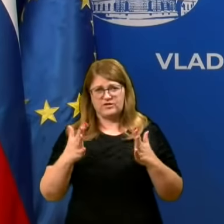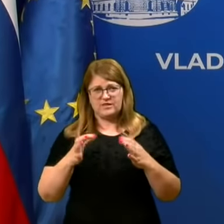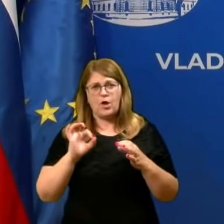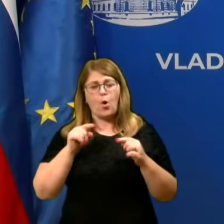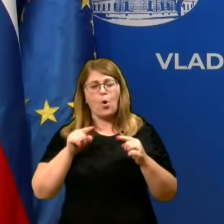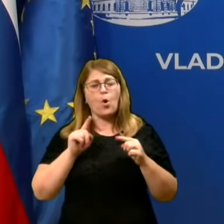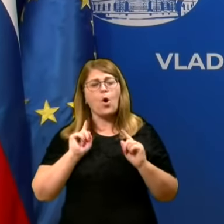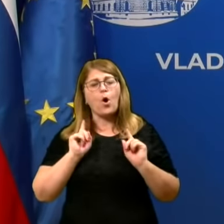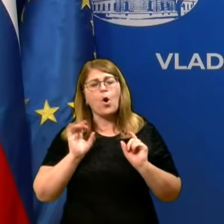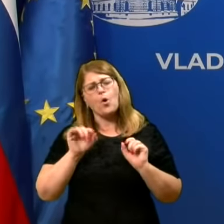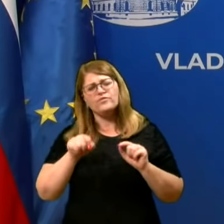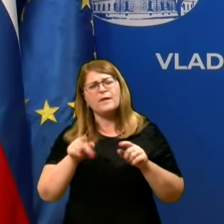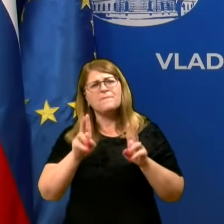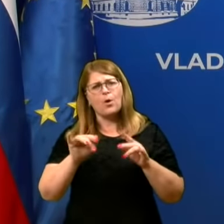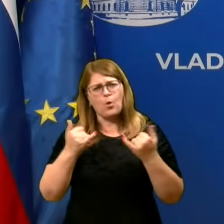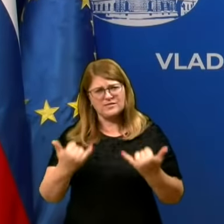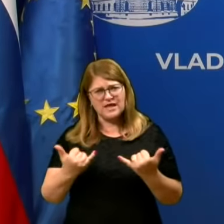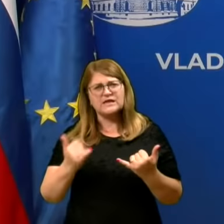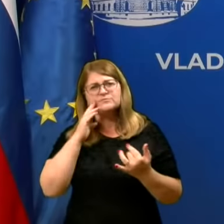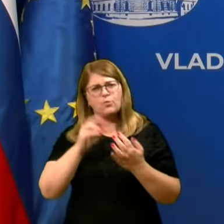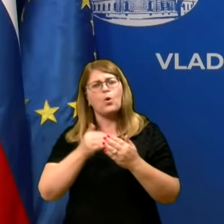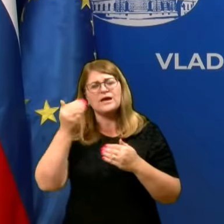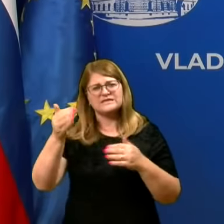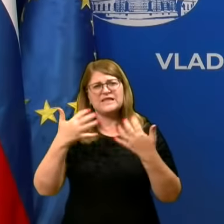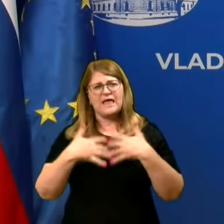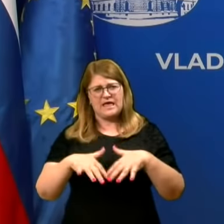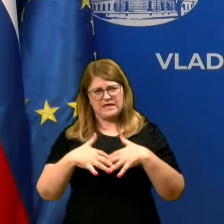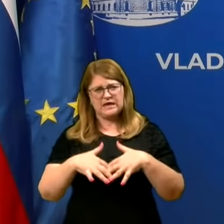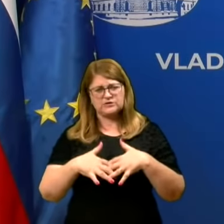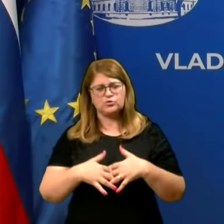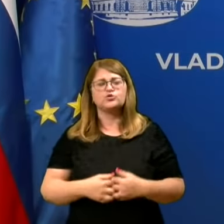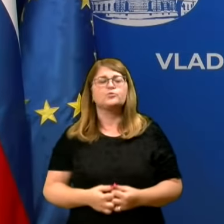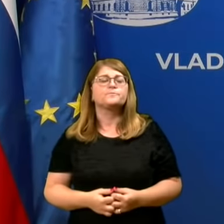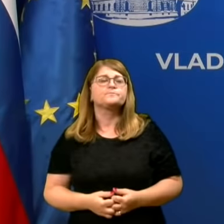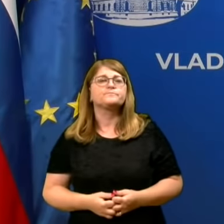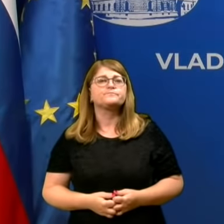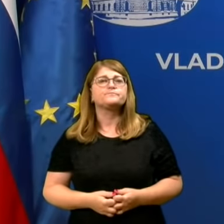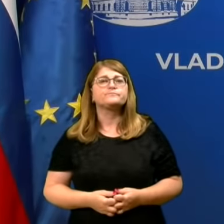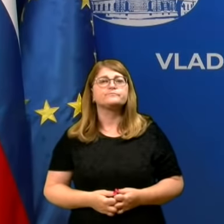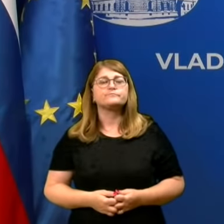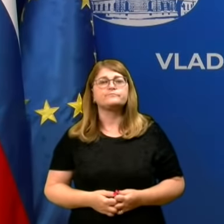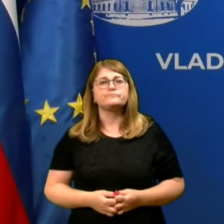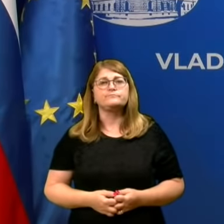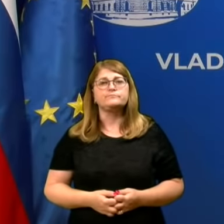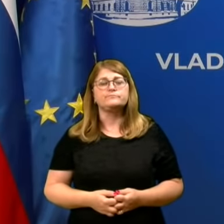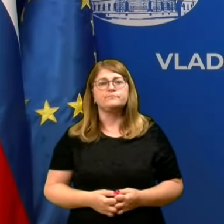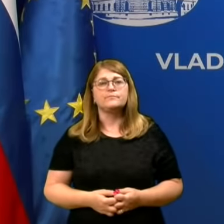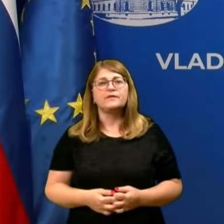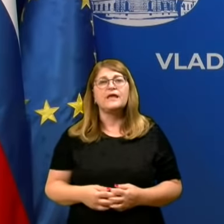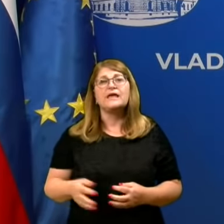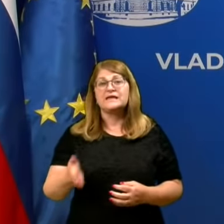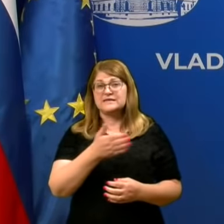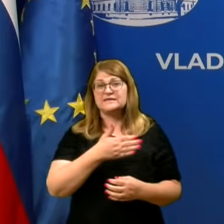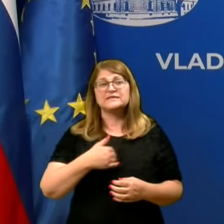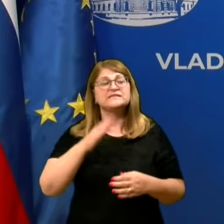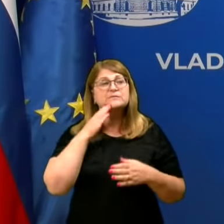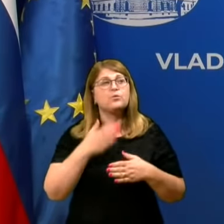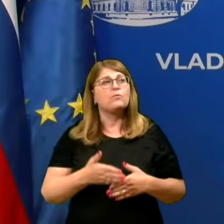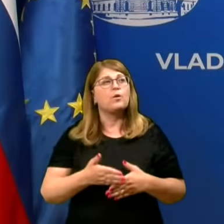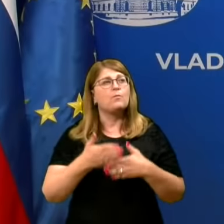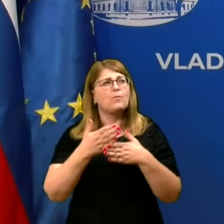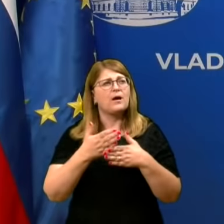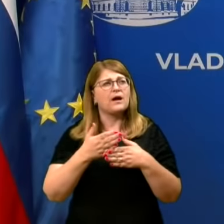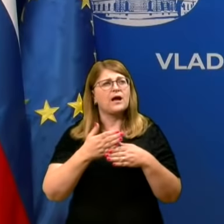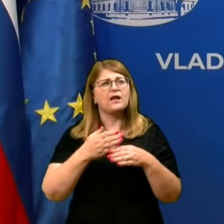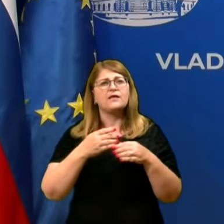povedal, ampak še vedno trend je v porastu. Si bom pomagal slajdi tukaj, ker je ekran